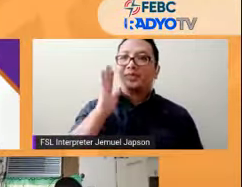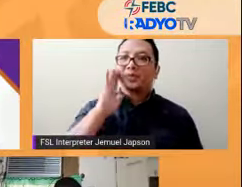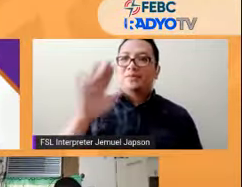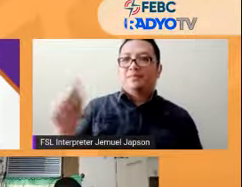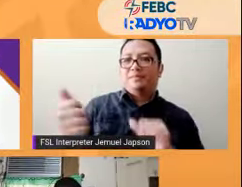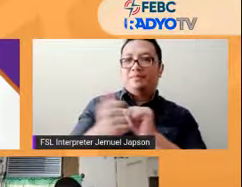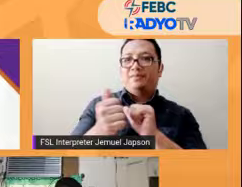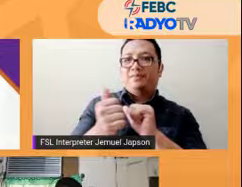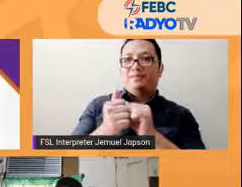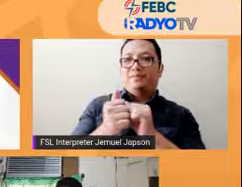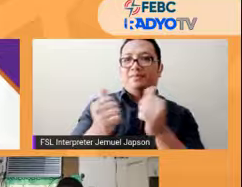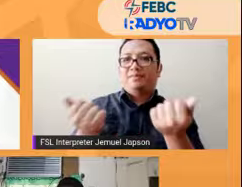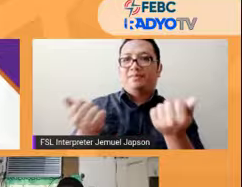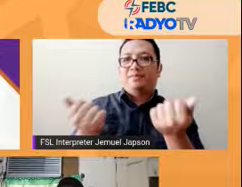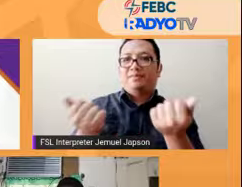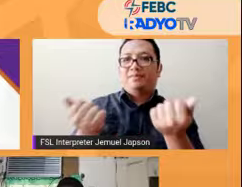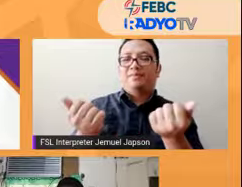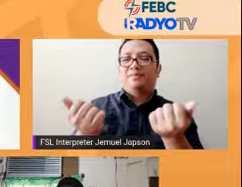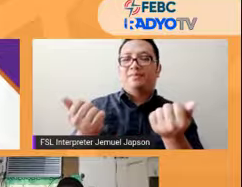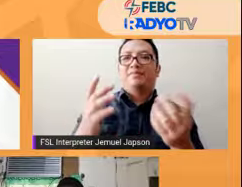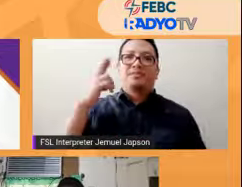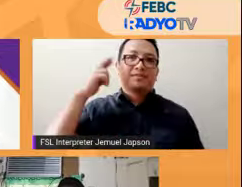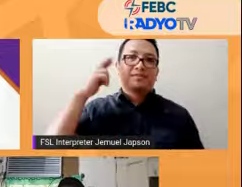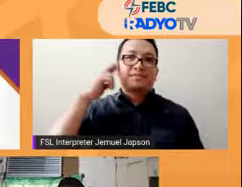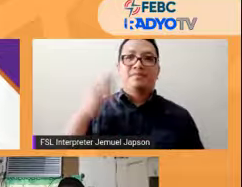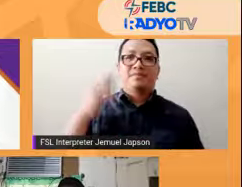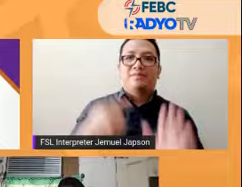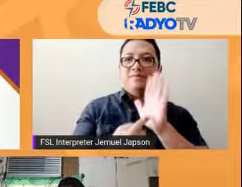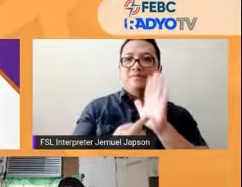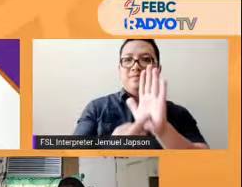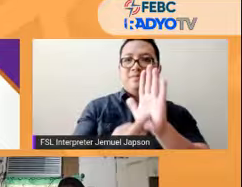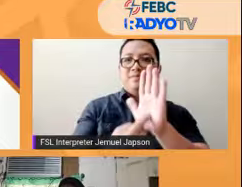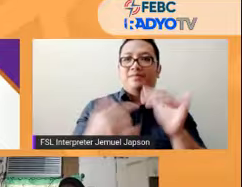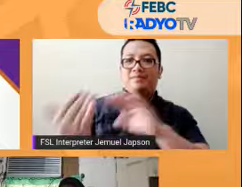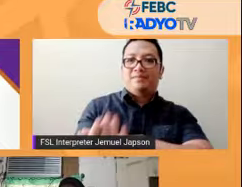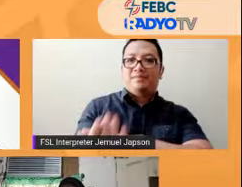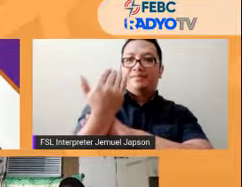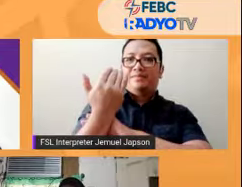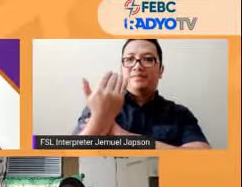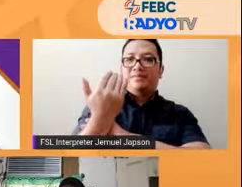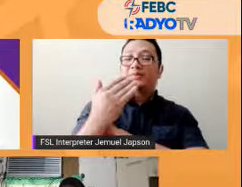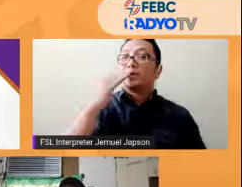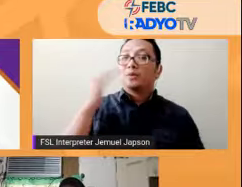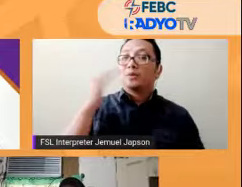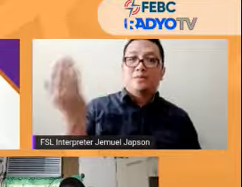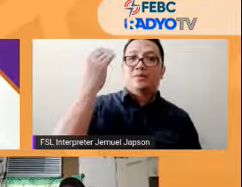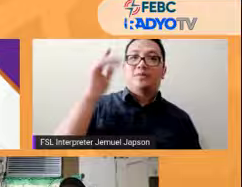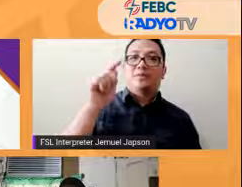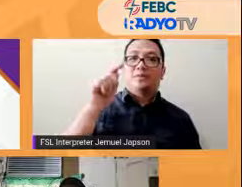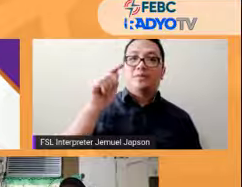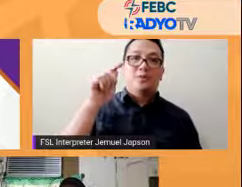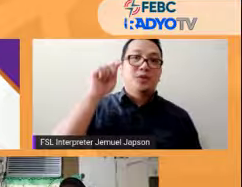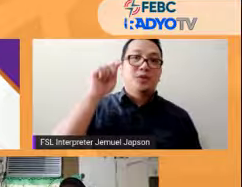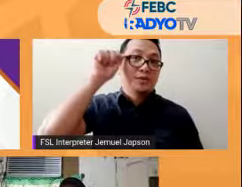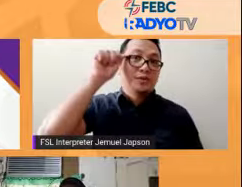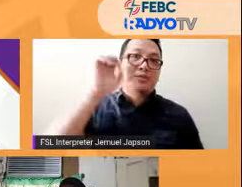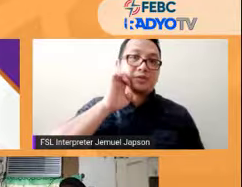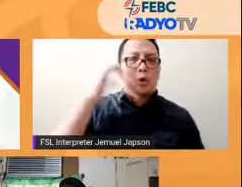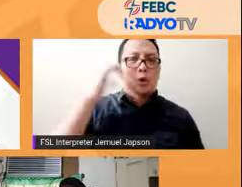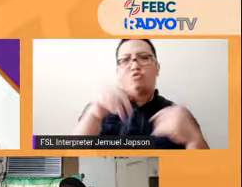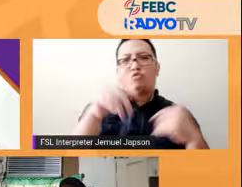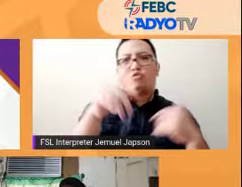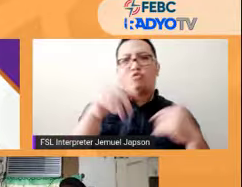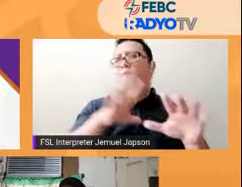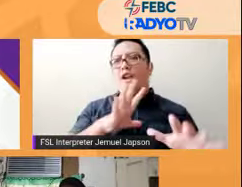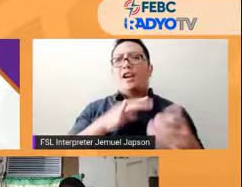ating radio show ngayong umaga. So magandang umaga to net at sana nasa mabuti kang kalagayan ngayon. Magandang